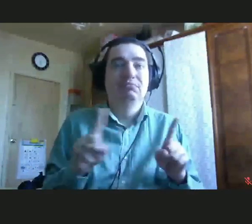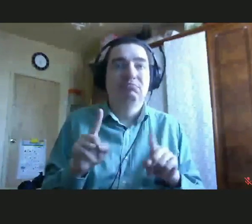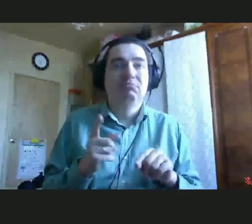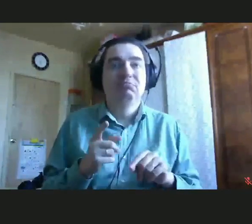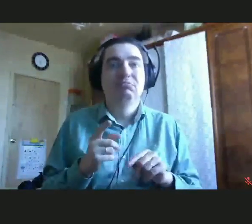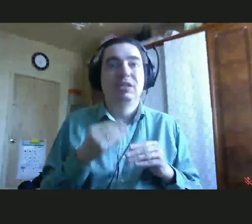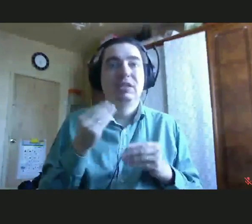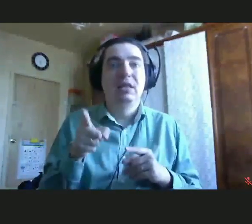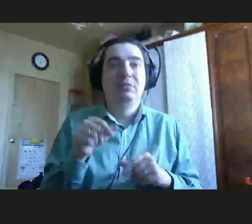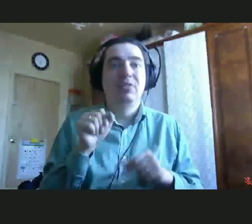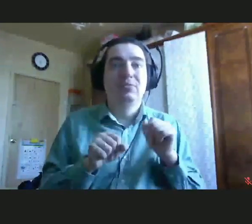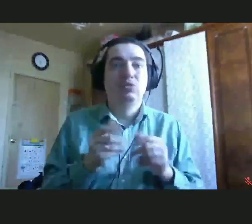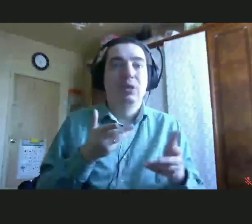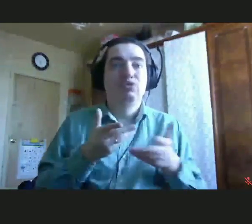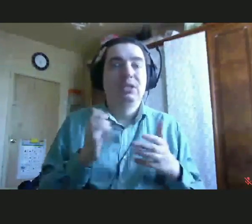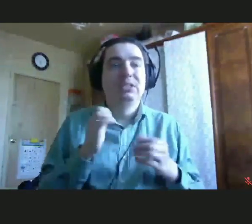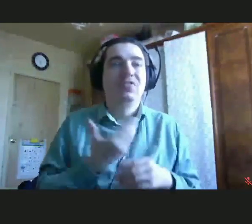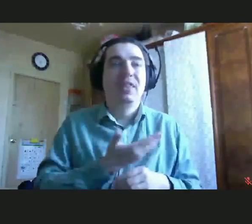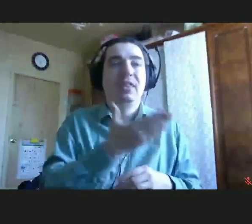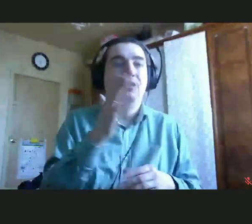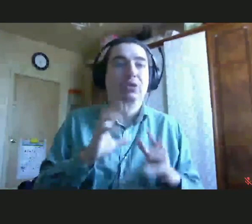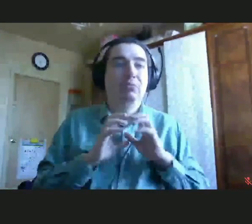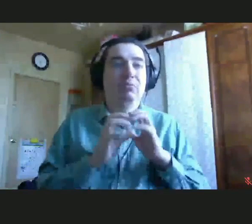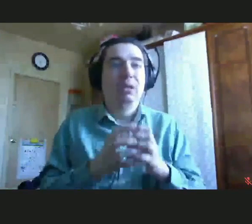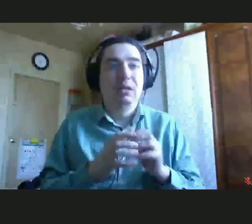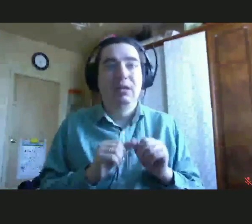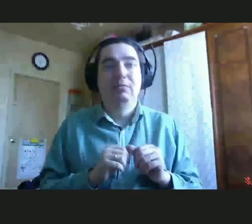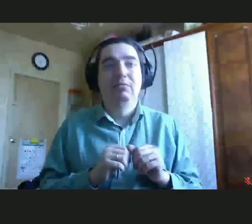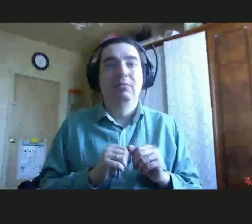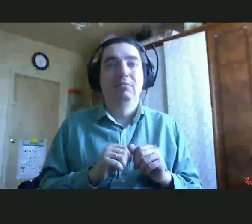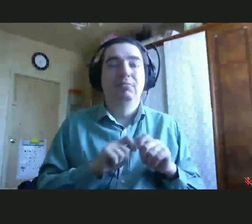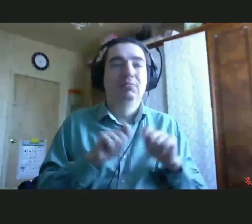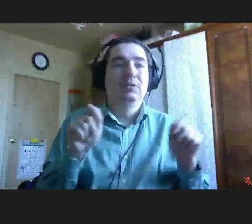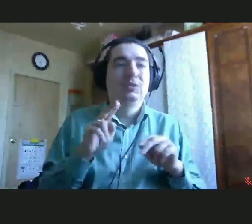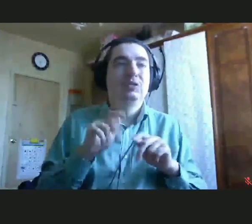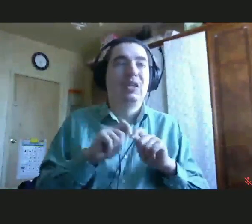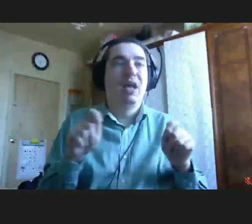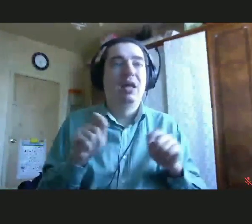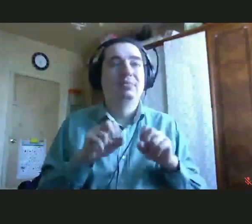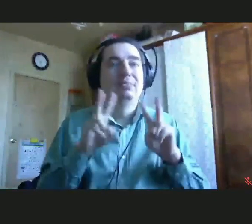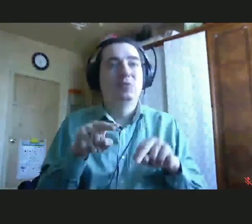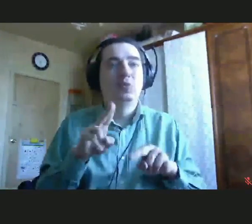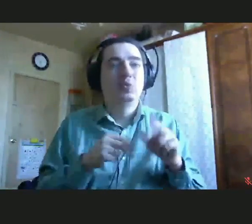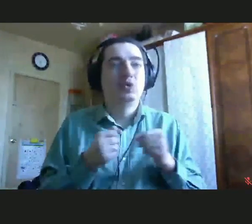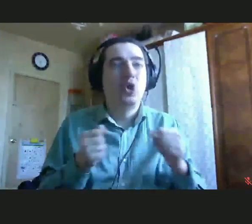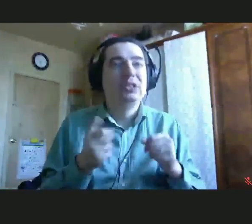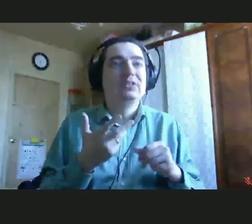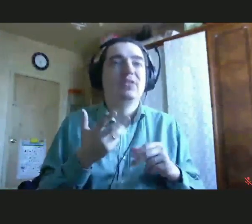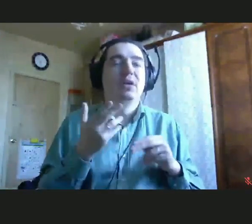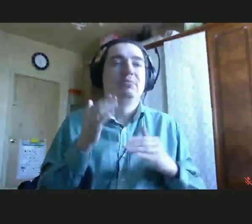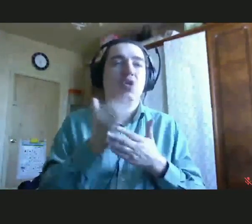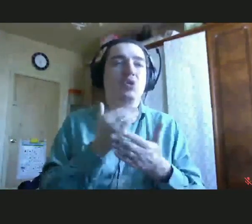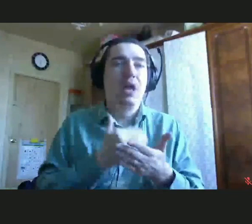дать им возможность общаться с внешним миром, подбирая специализированные устройства, подбирая специализированные программы для того,